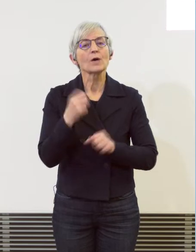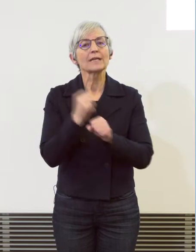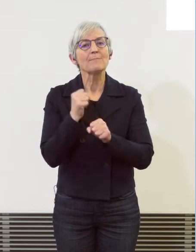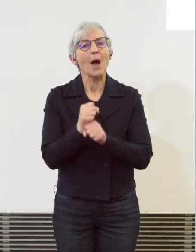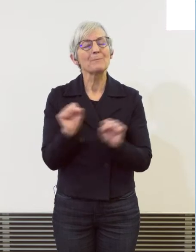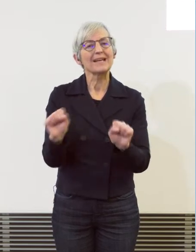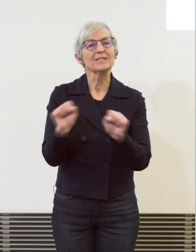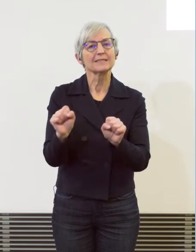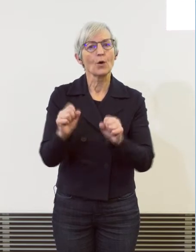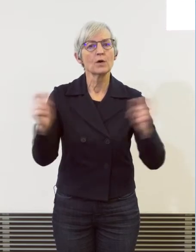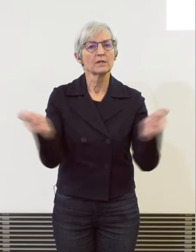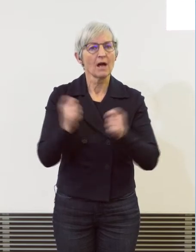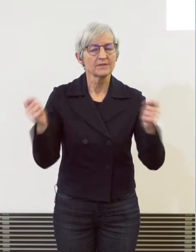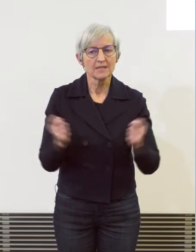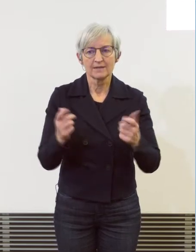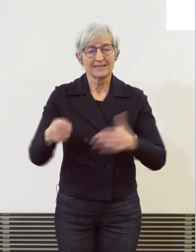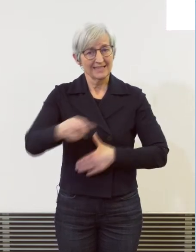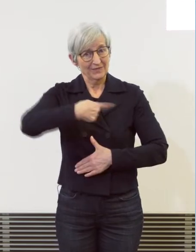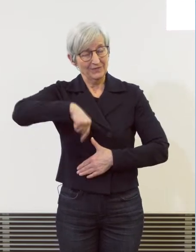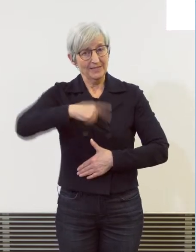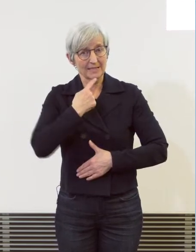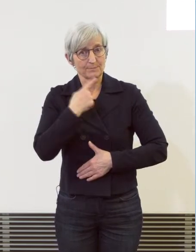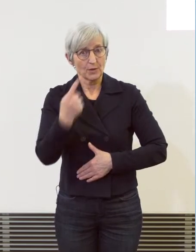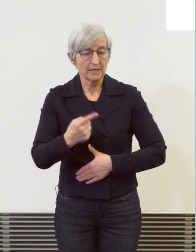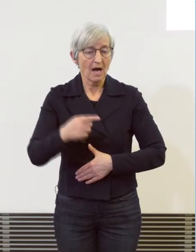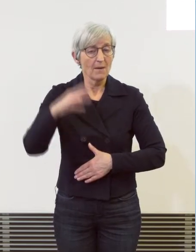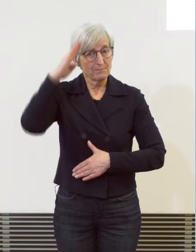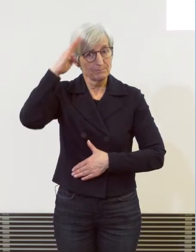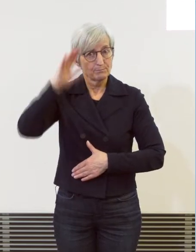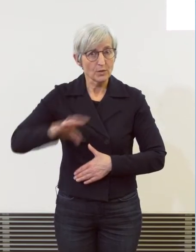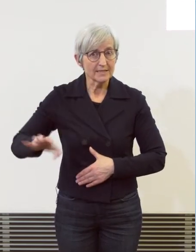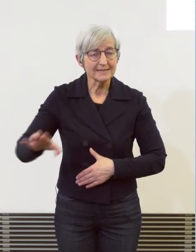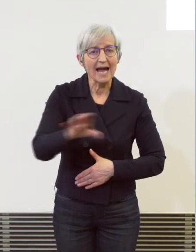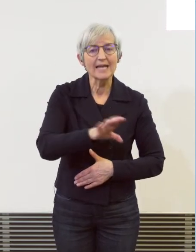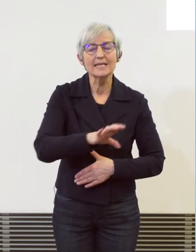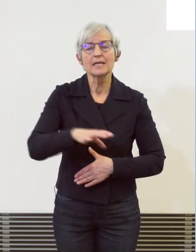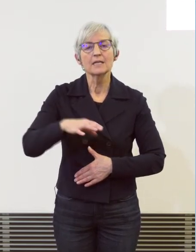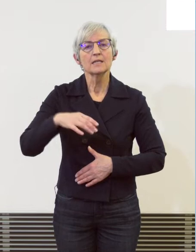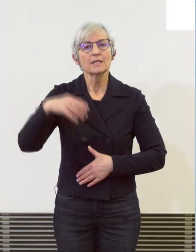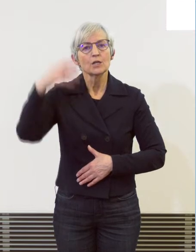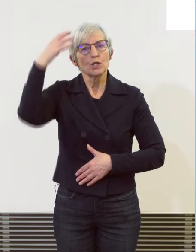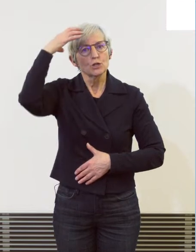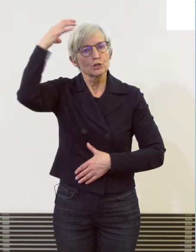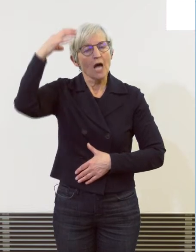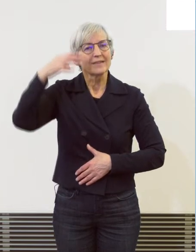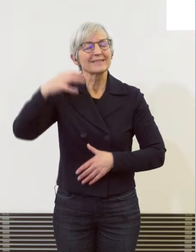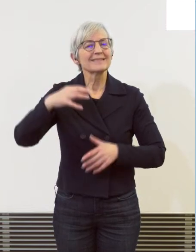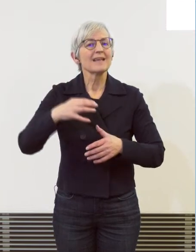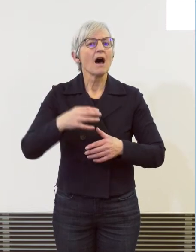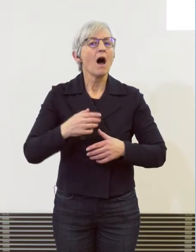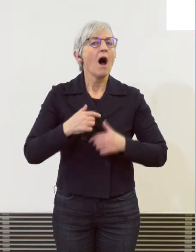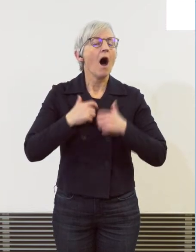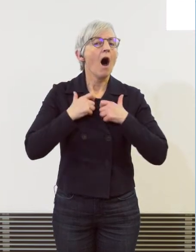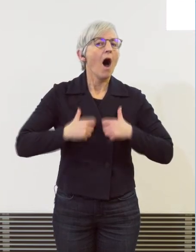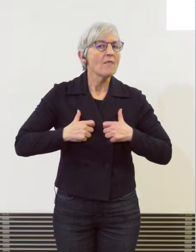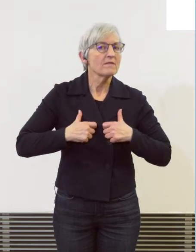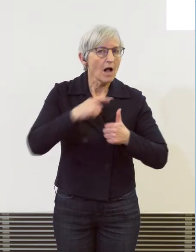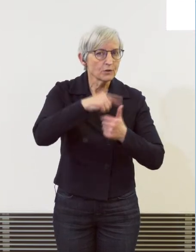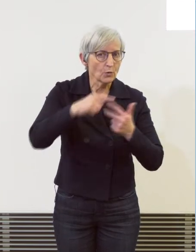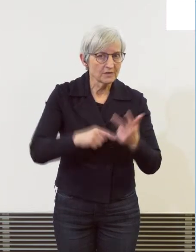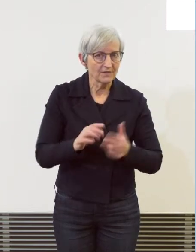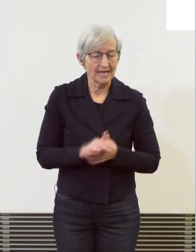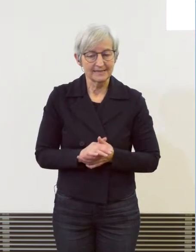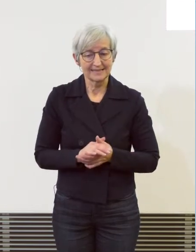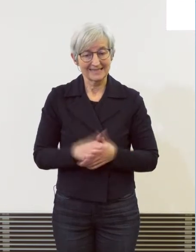alle Polizeien, die Staatsanwaltschaft, die kantonare Opferhilfe. Wir sind jetzt dran, die Istanbul-Konvention